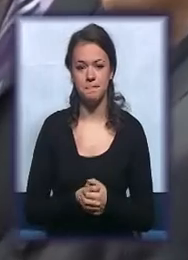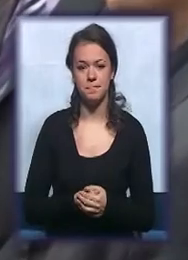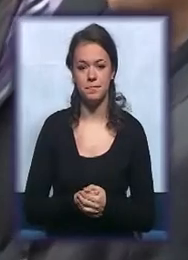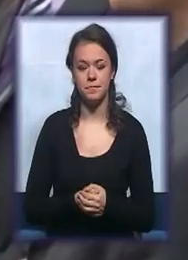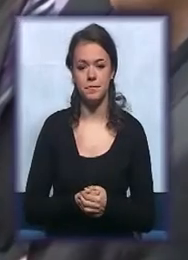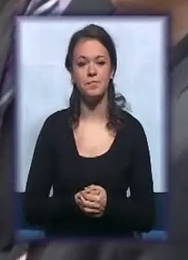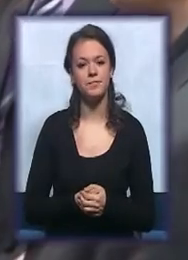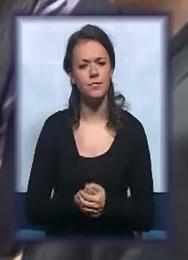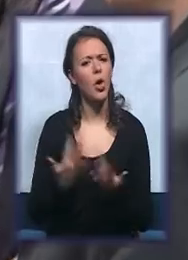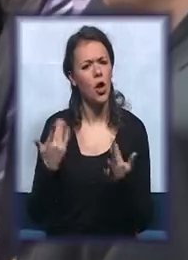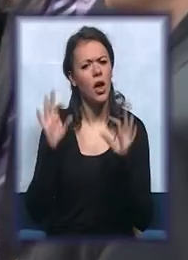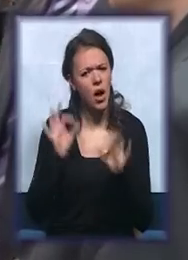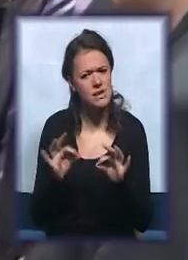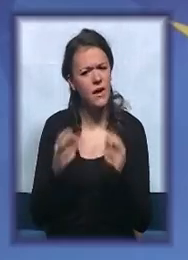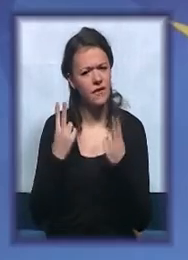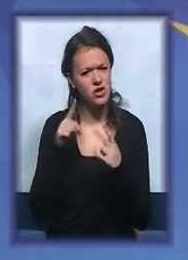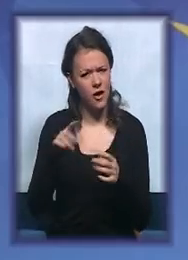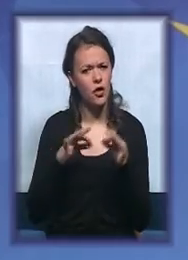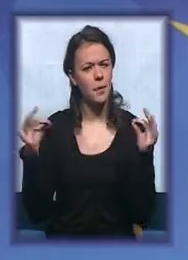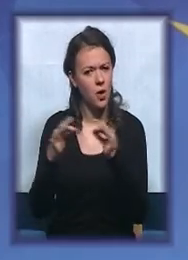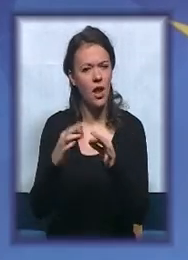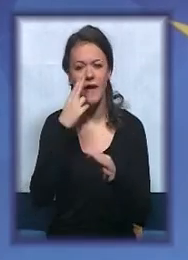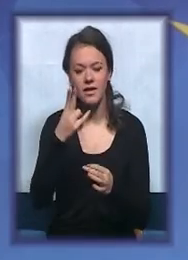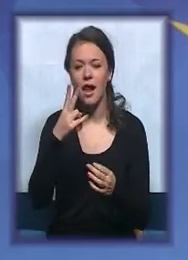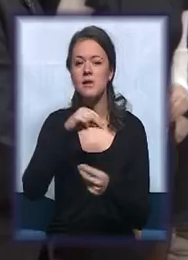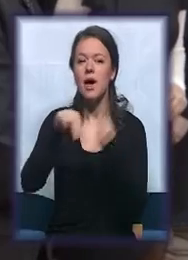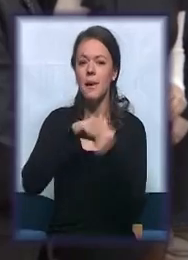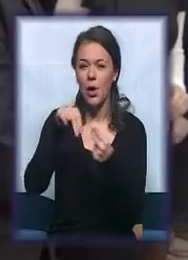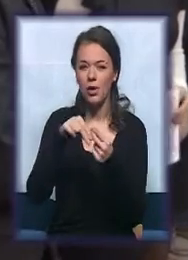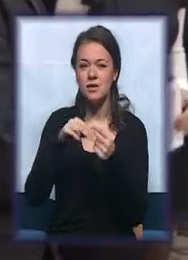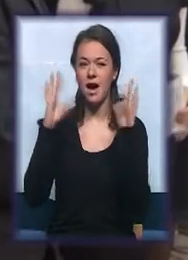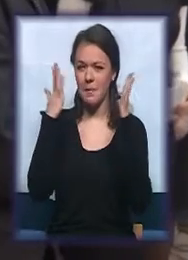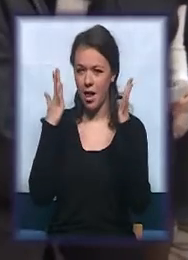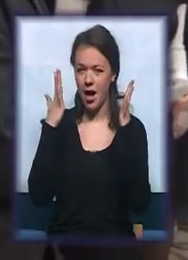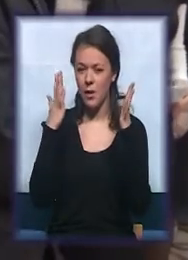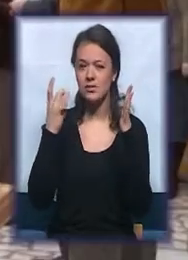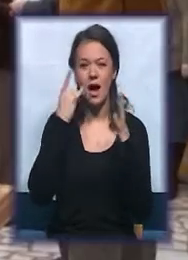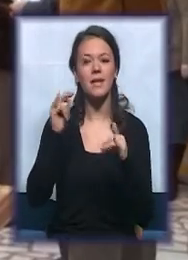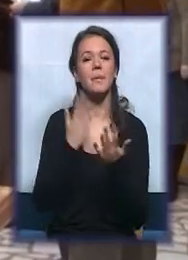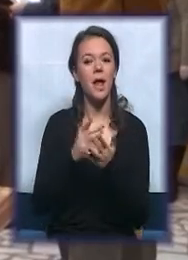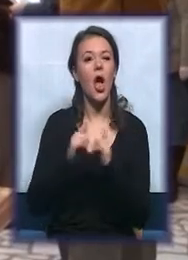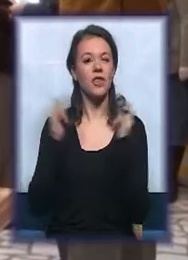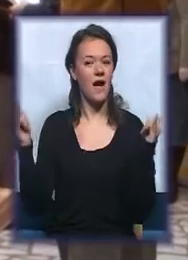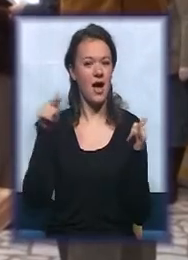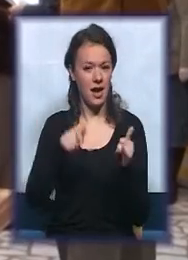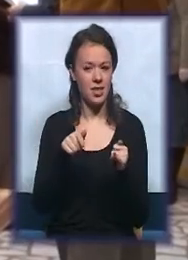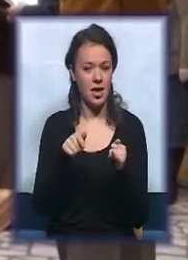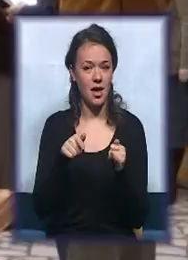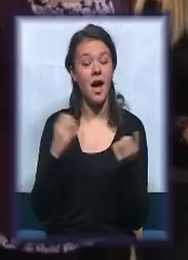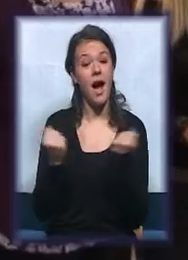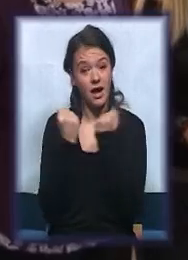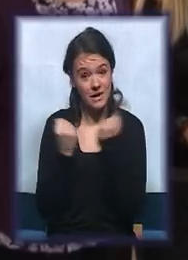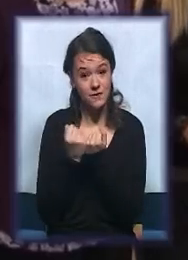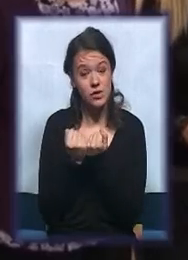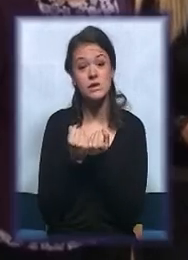Koliki je stvarni značaj ovog projekta vidjelo se po aplauzu roditelja i staratelja na zvaničnom otvaranju celodnevnog boravka. Aktivnosti su u sklopu